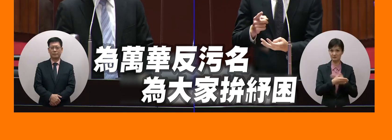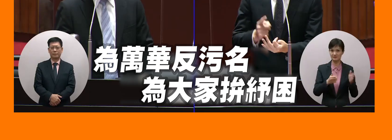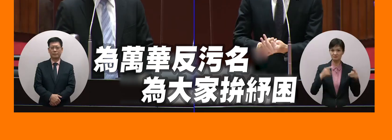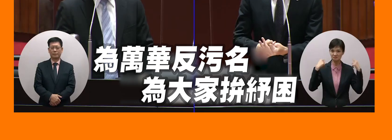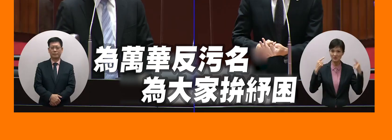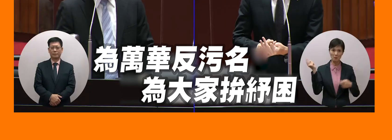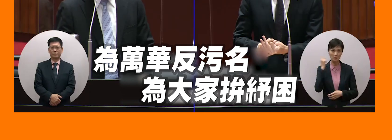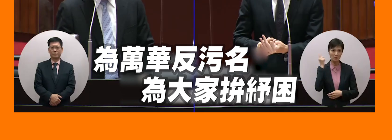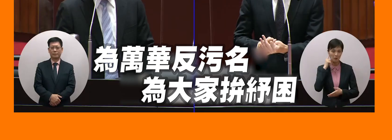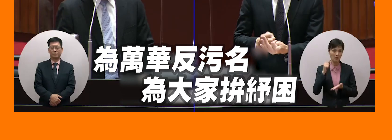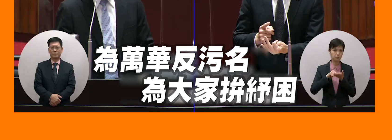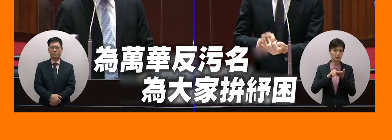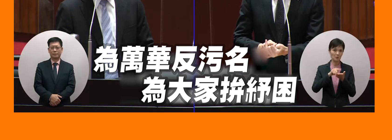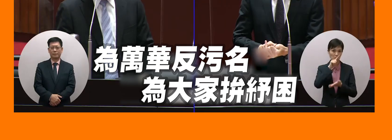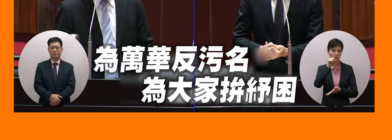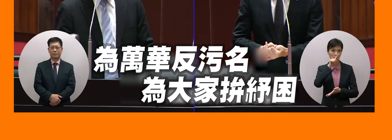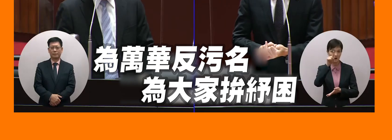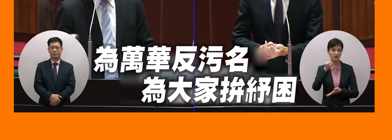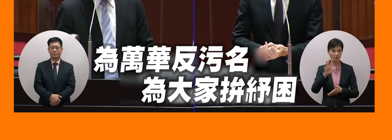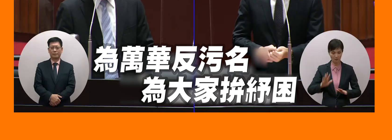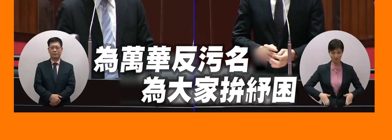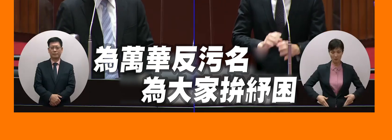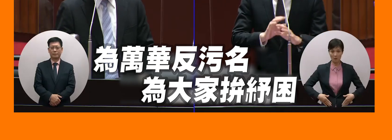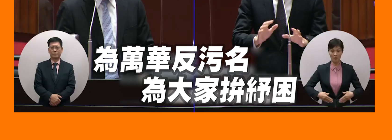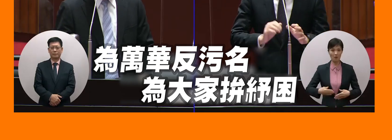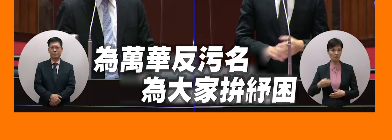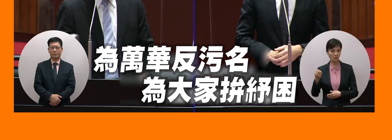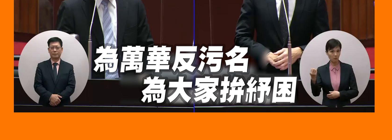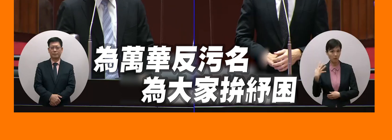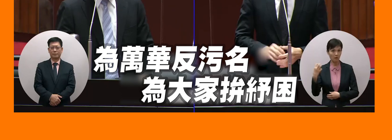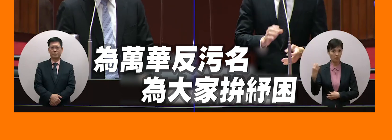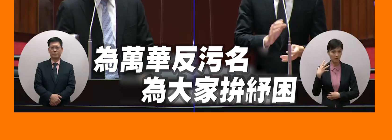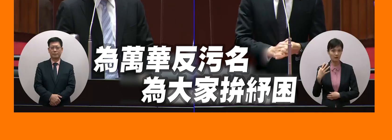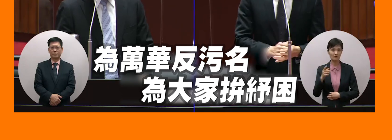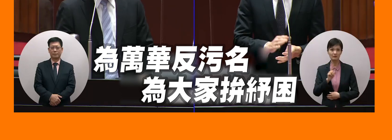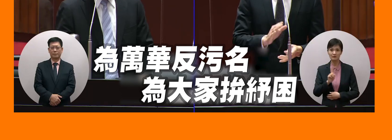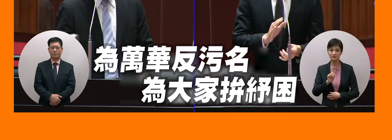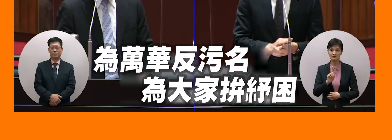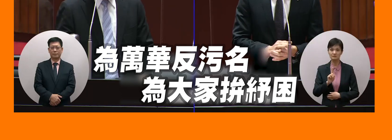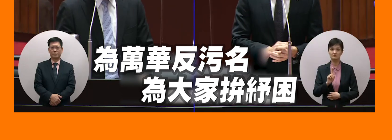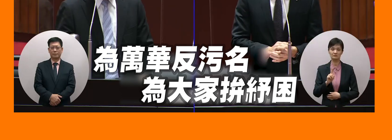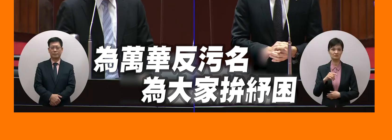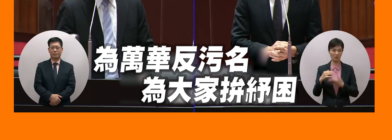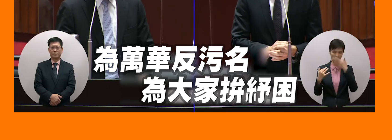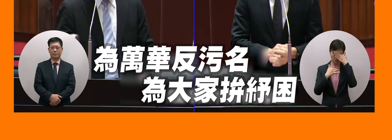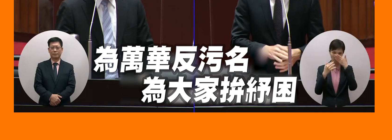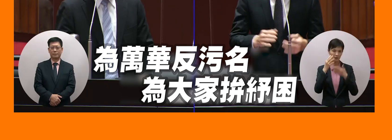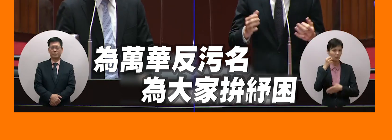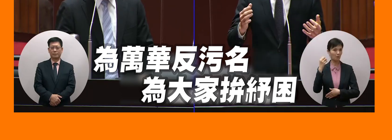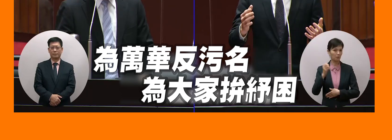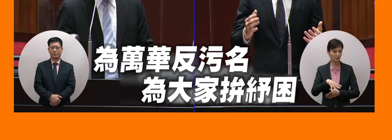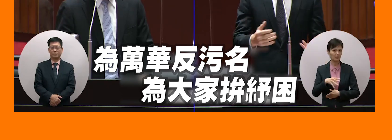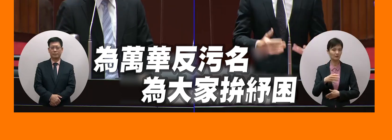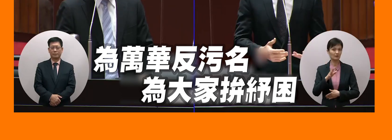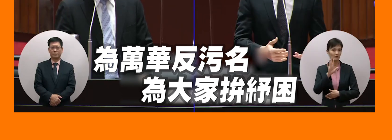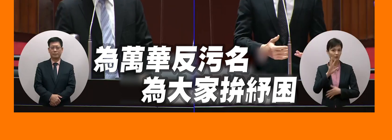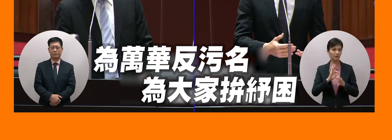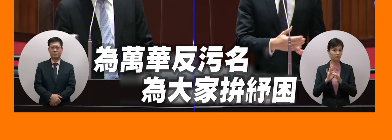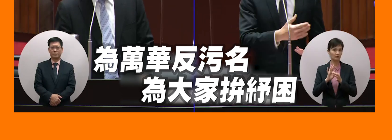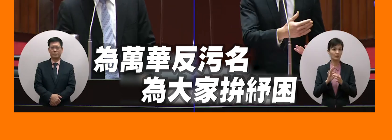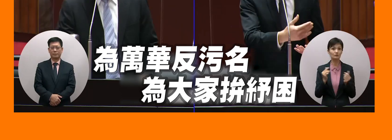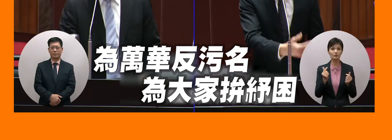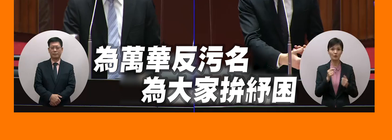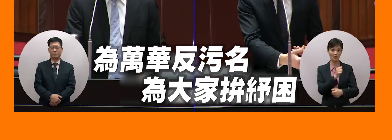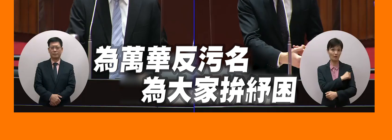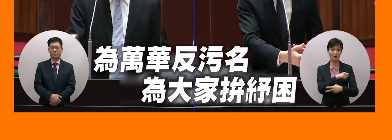還有隔離這些緊急的案件很多案件都是跟其實有名化有關係的譬如說有的老公